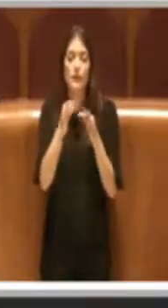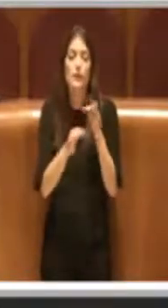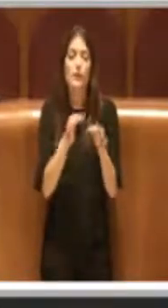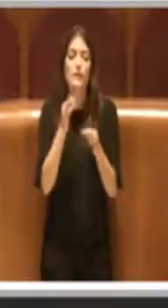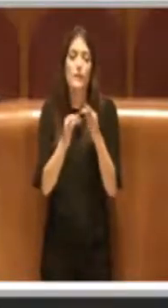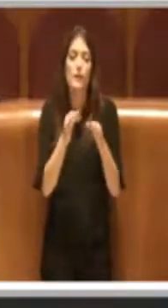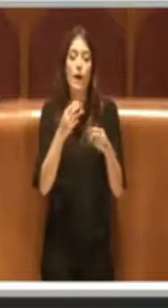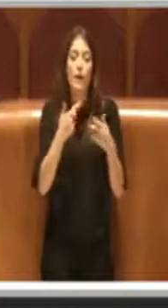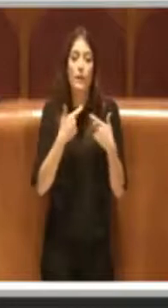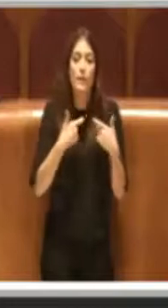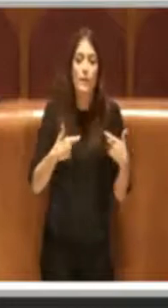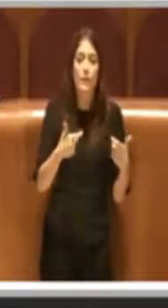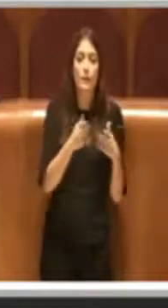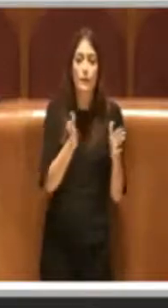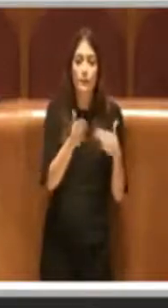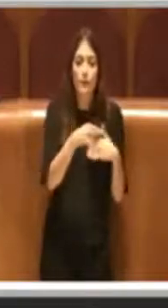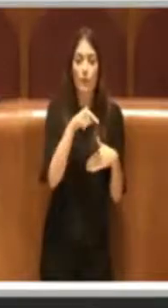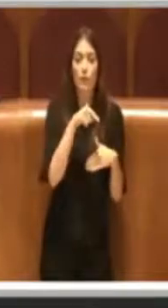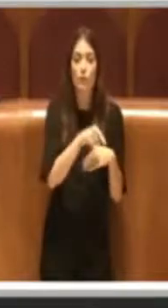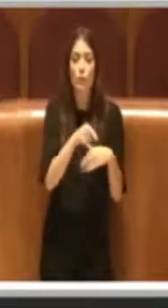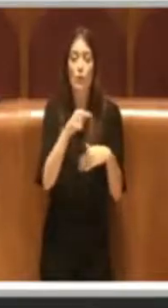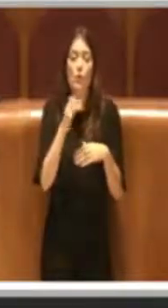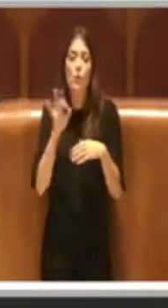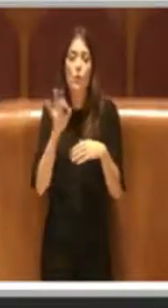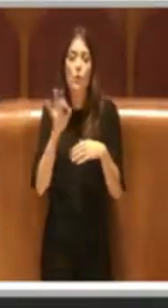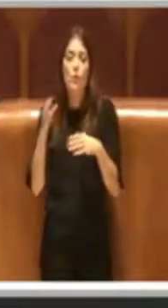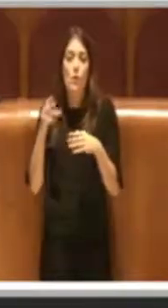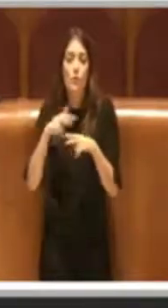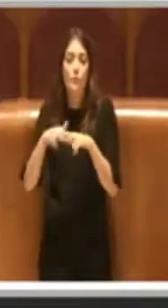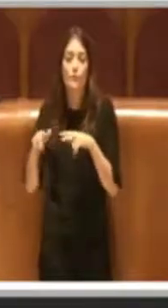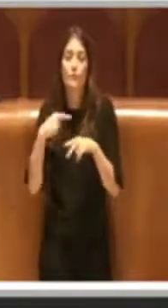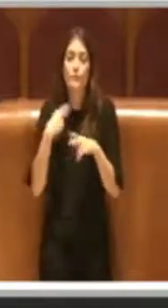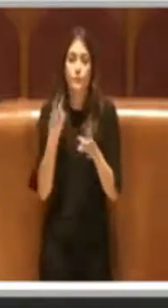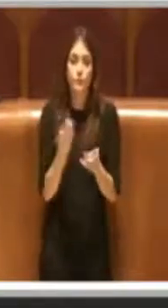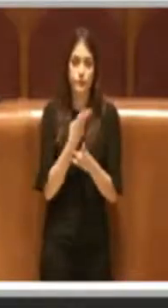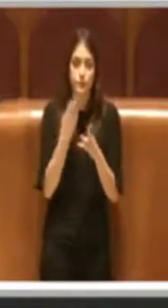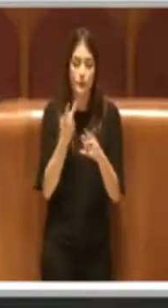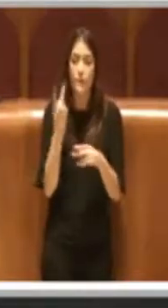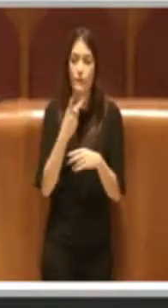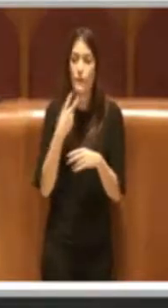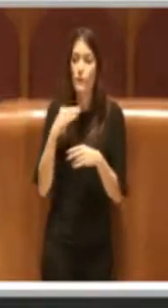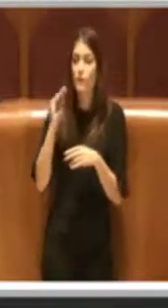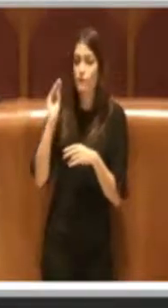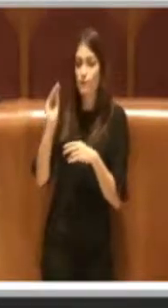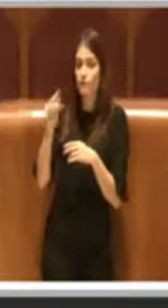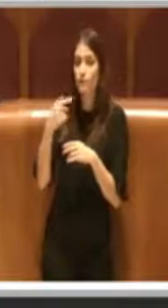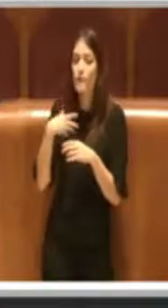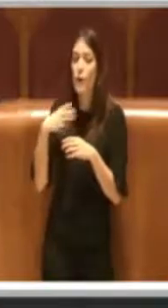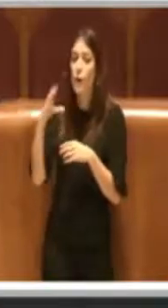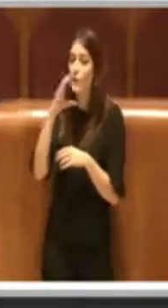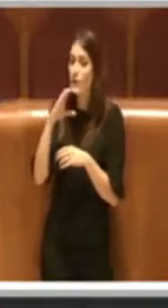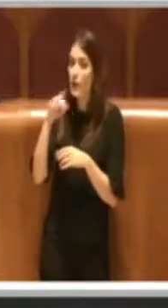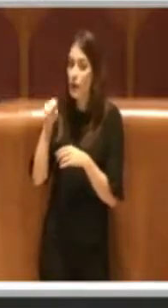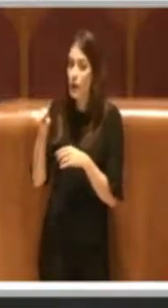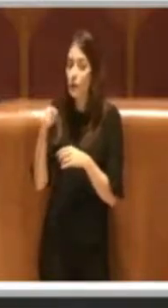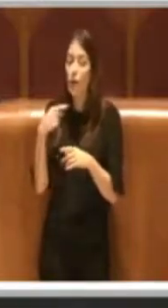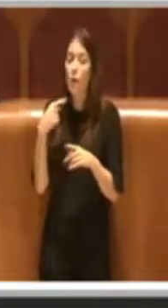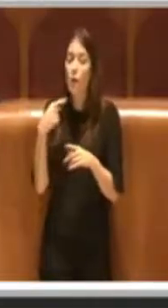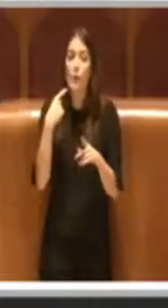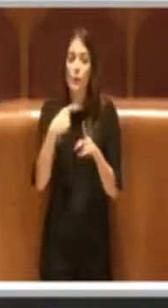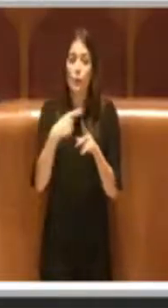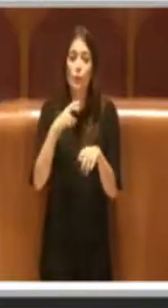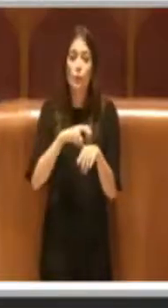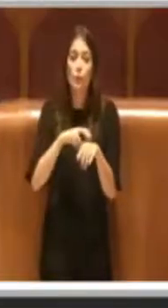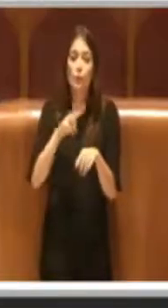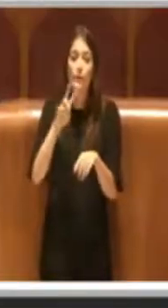dipartimentali. Per questo ringraziamo, oltre ai partecipanti all'osservatorio e al delegato all'accessibilità universale Andrea Venuto,